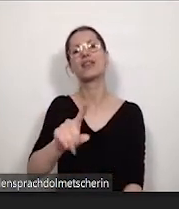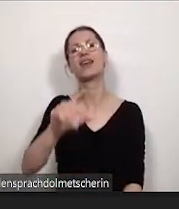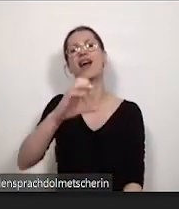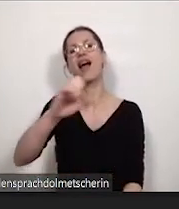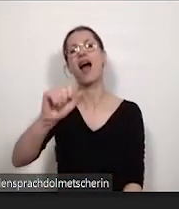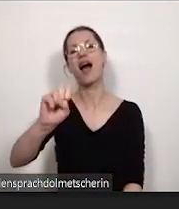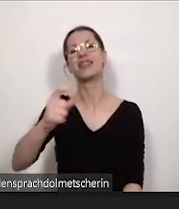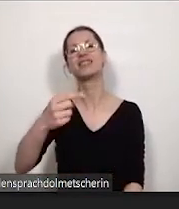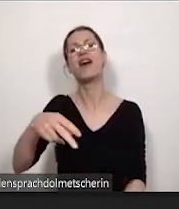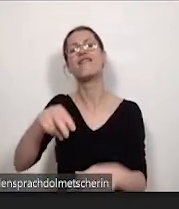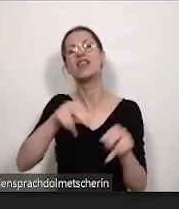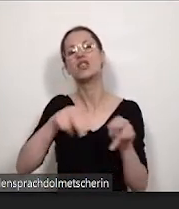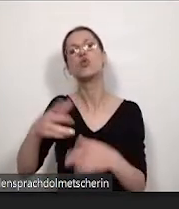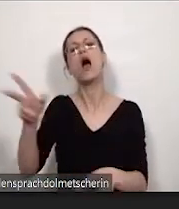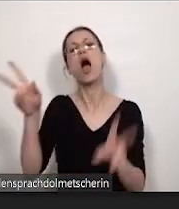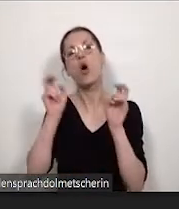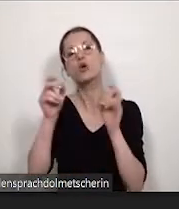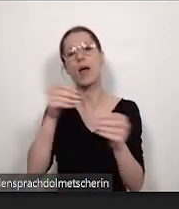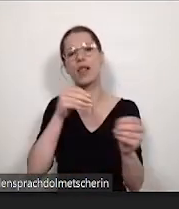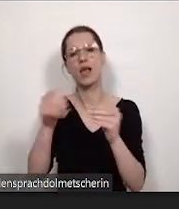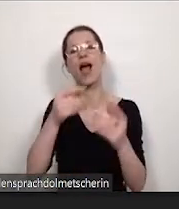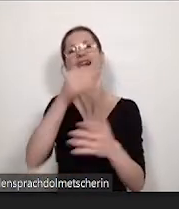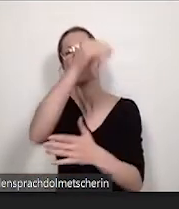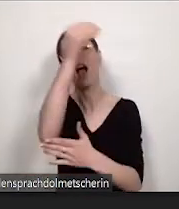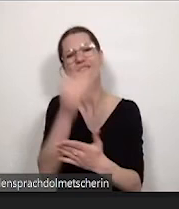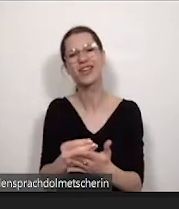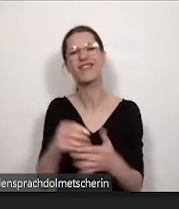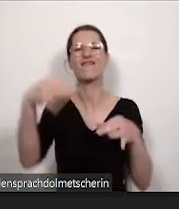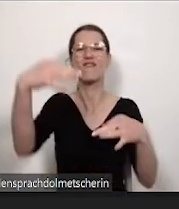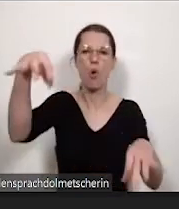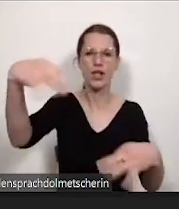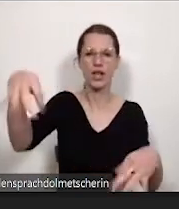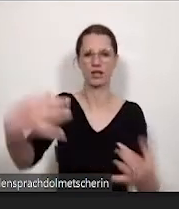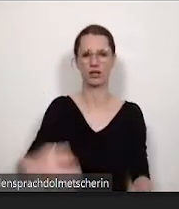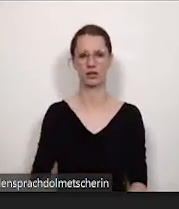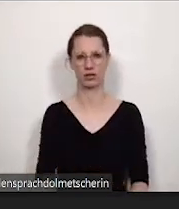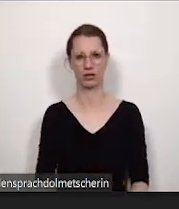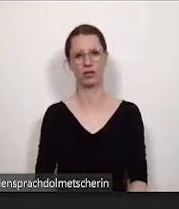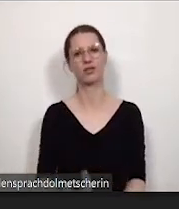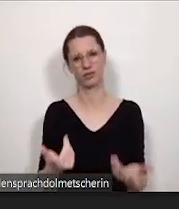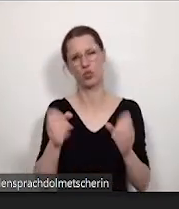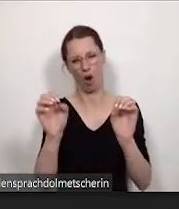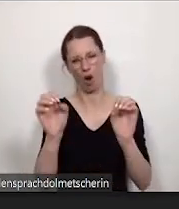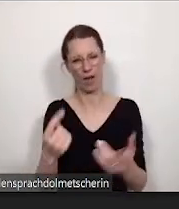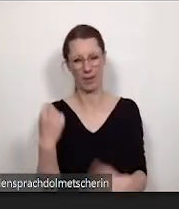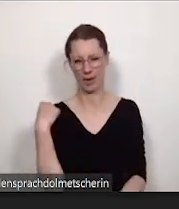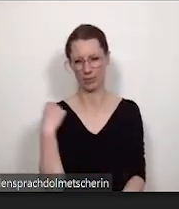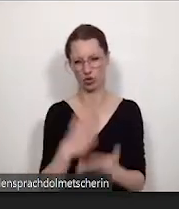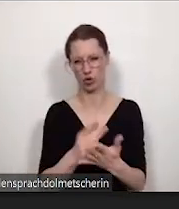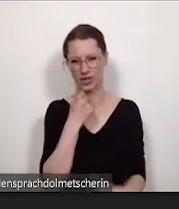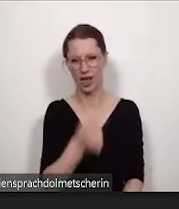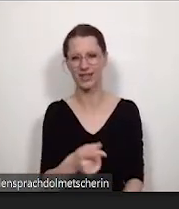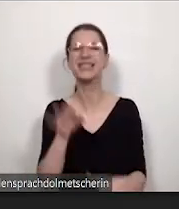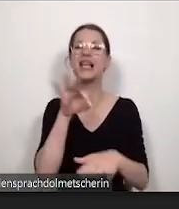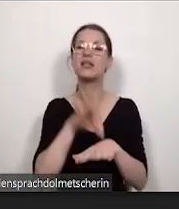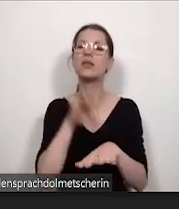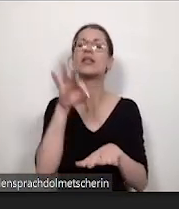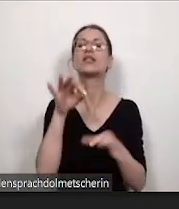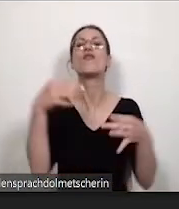Audiomaterial, Grafiken, Folien, auch zur Aufklärung, die schon erwähnten Sensibilisierungsfolien